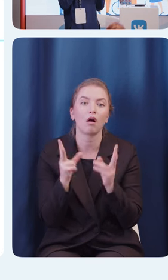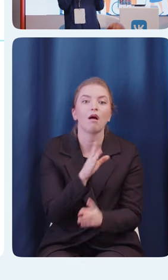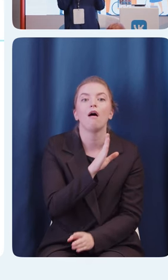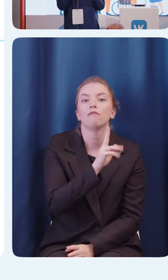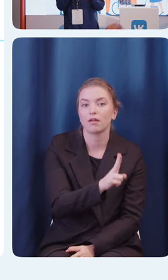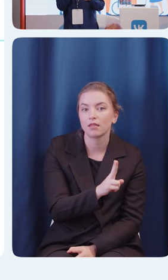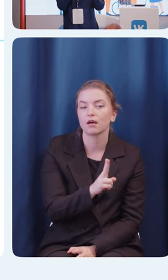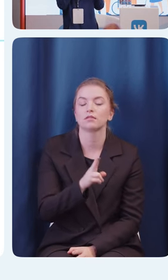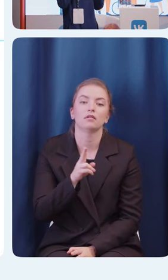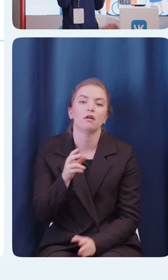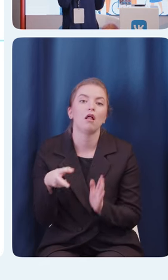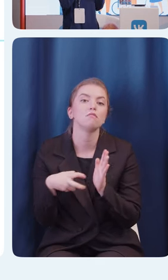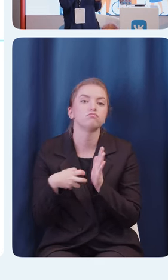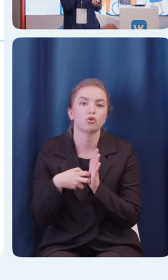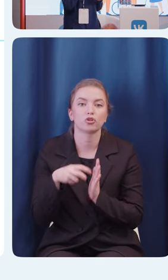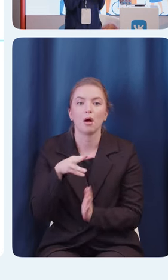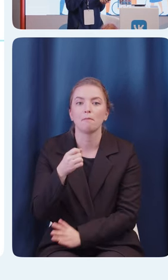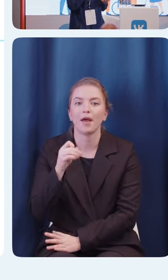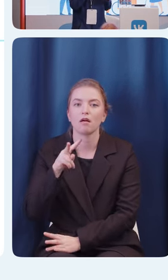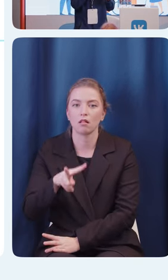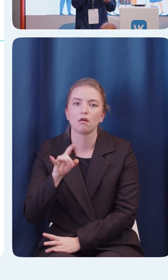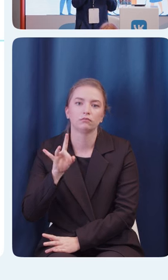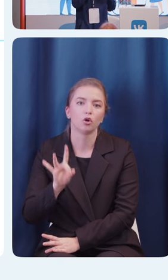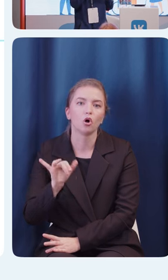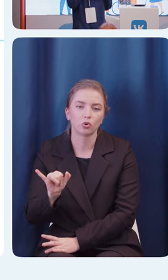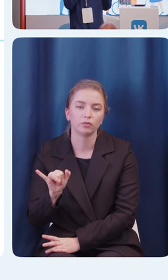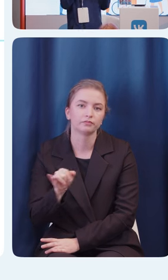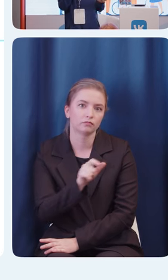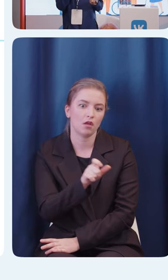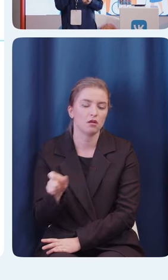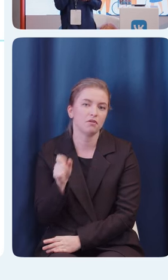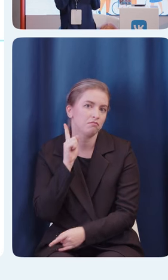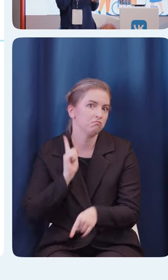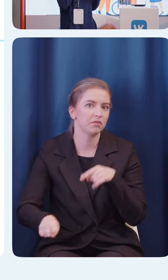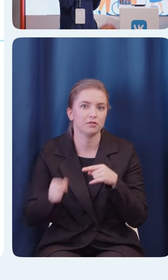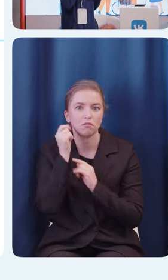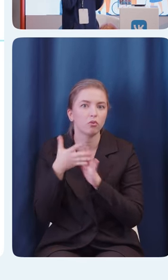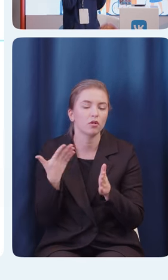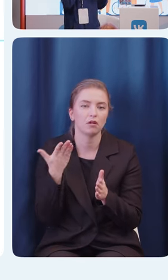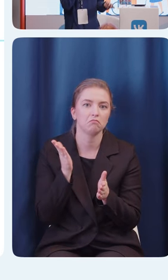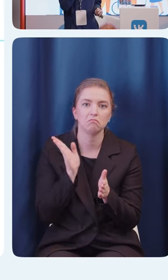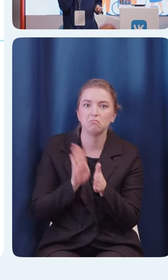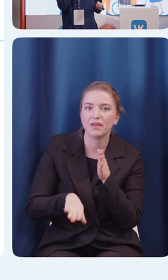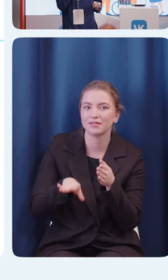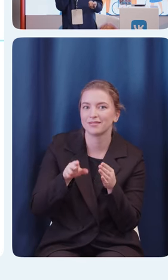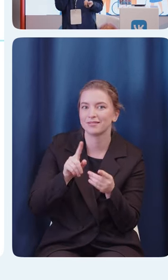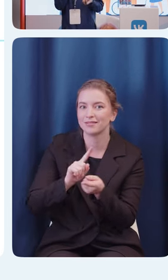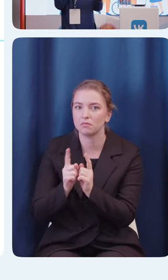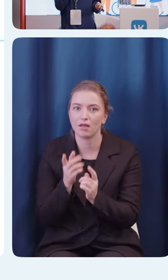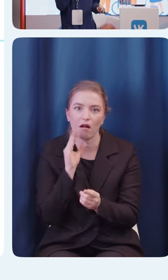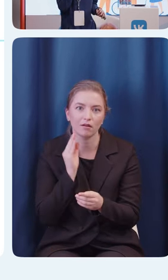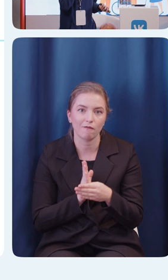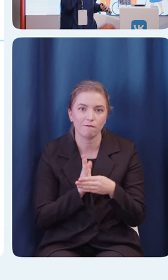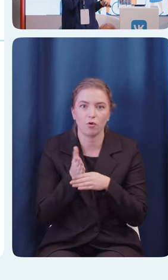Одноклассники. И ребята быстро поняли, что если не внести изменения в точку входа в